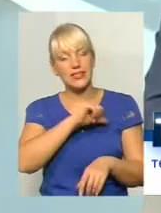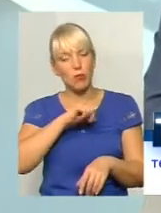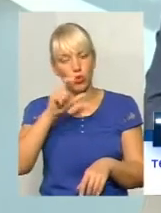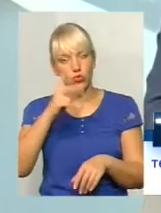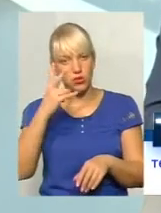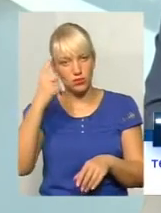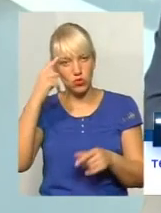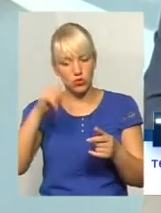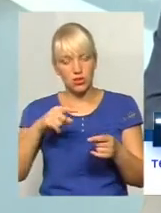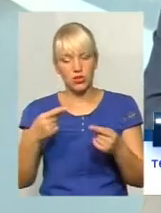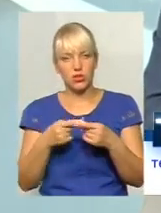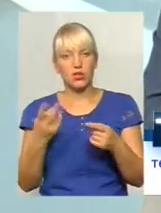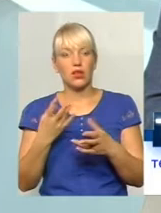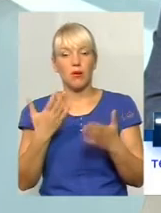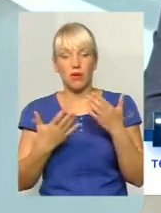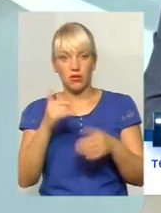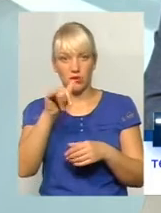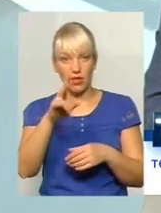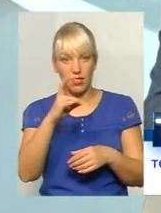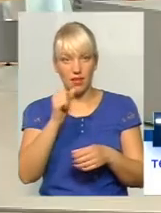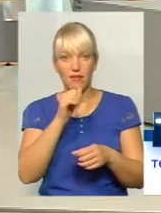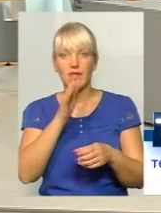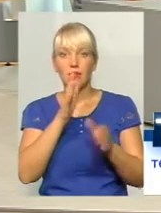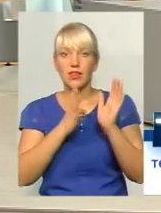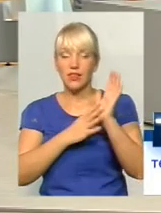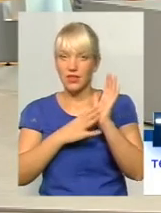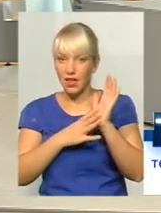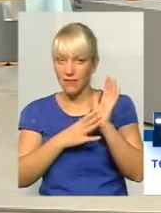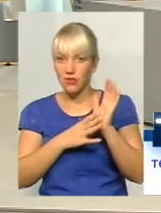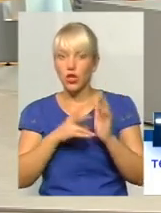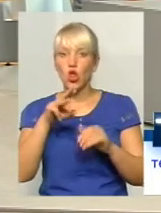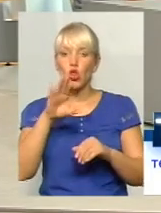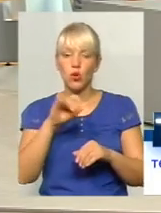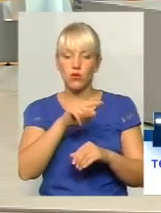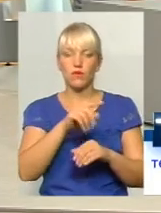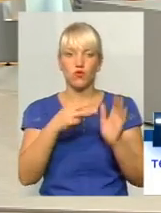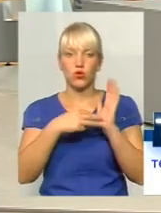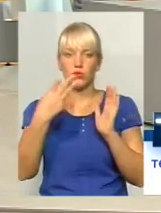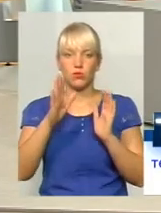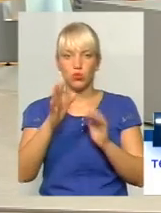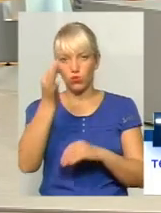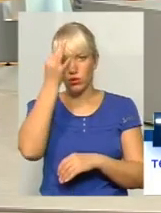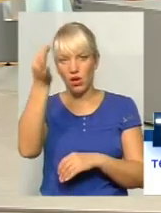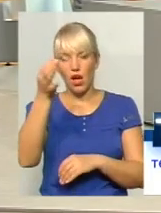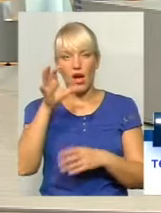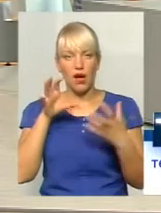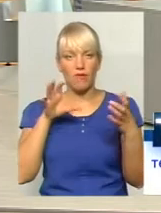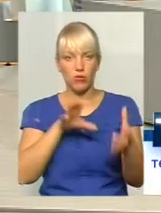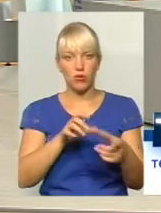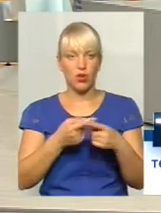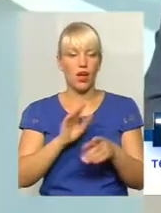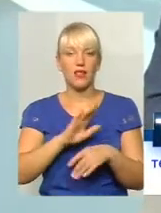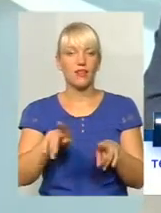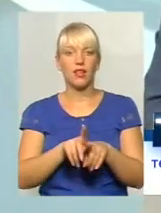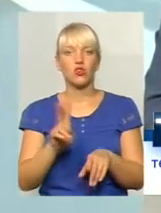знав чітко, що в нього, якщо йому на 9 на роботу, він повинен вийти в 8.30, і буде транспорт. Не так, що я